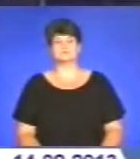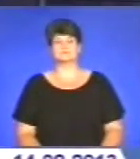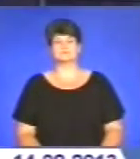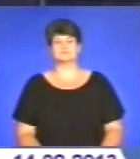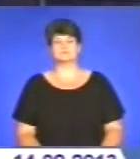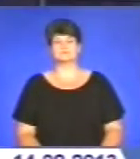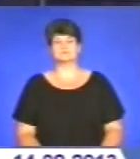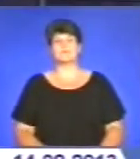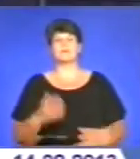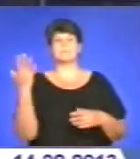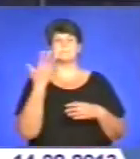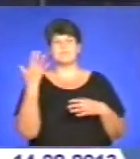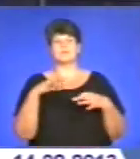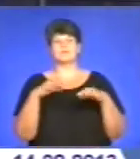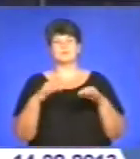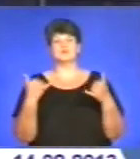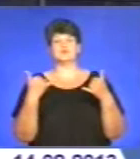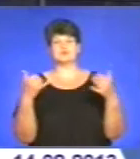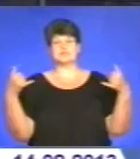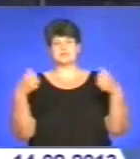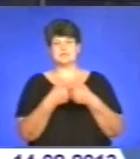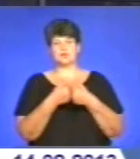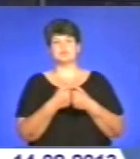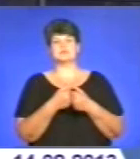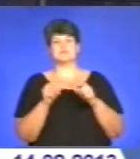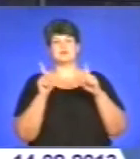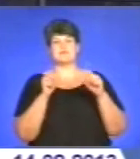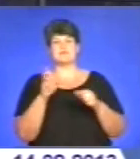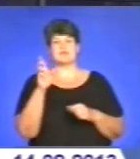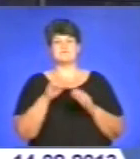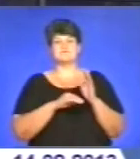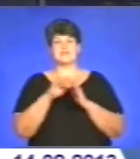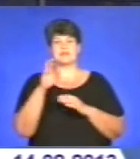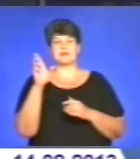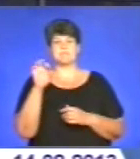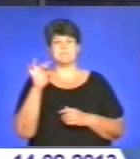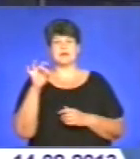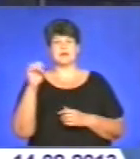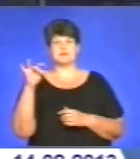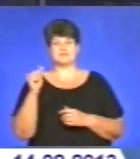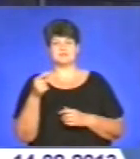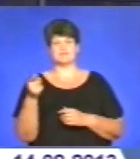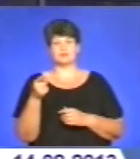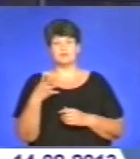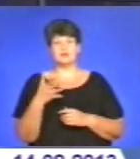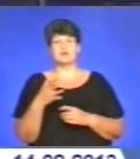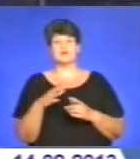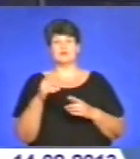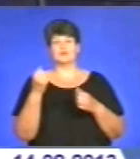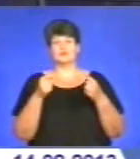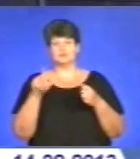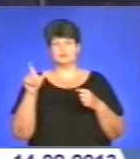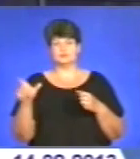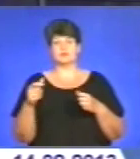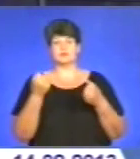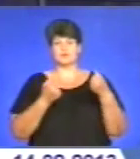П'ять автомобілів сьогодні зіткнулися при виїзді з Великої Березовиці у напрямку Тернополя. Водії та пасажири травмувались.